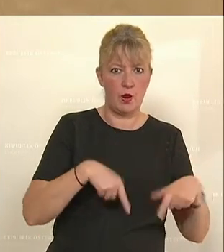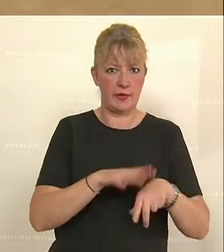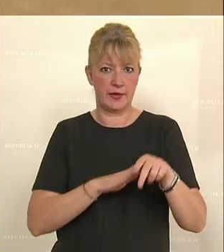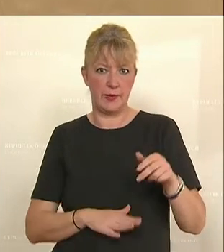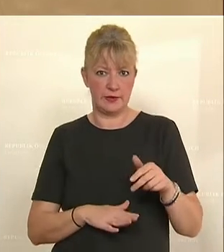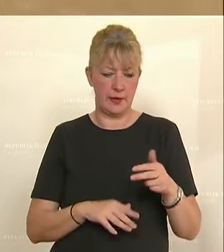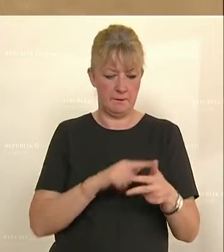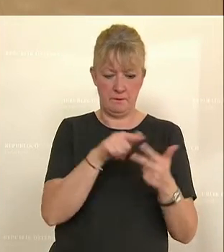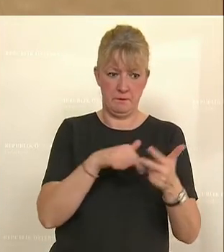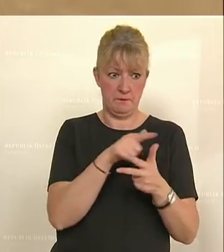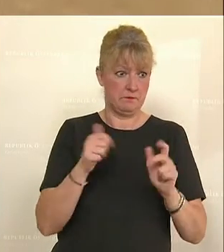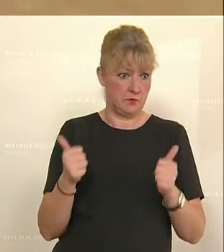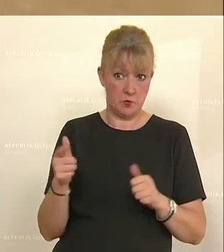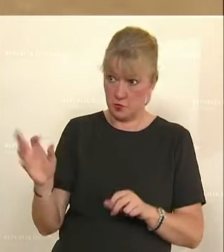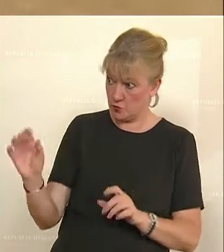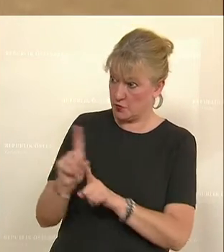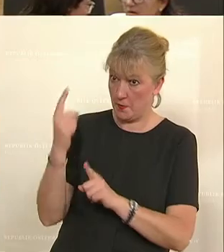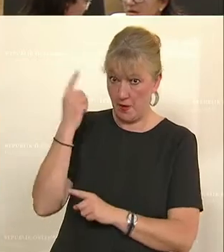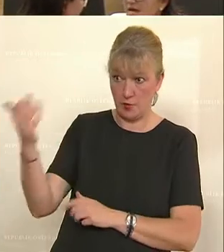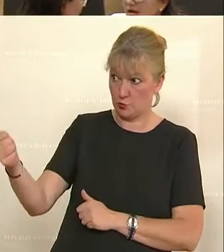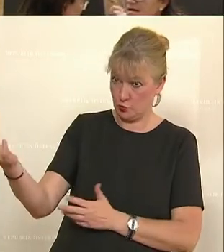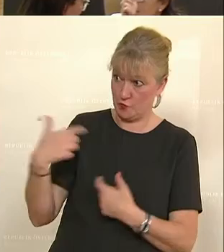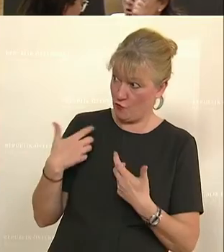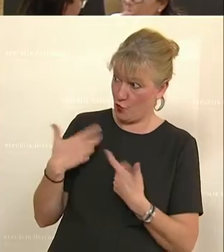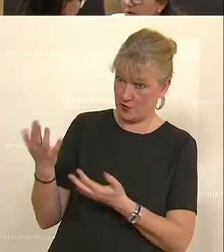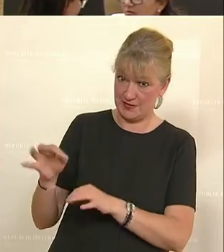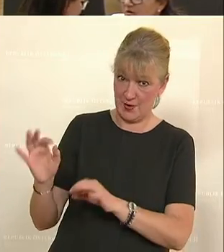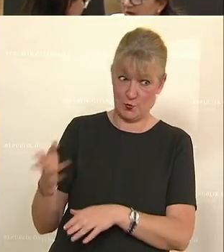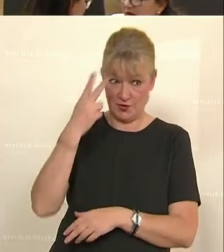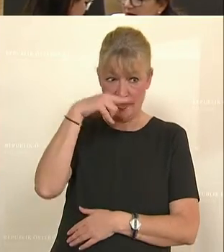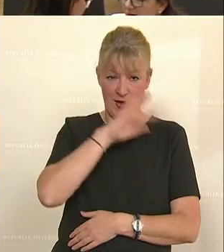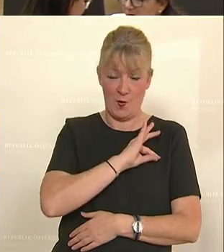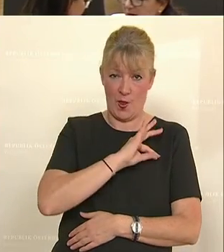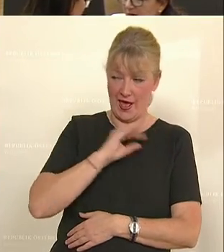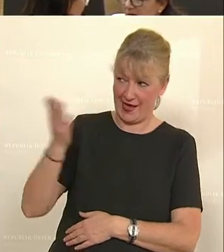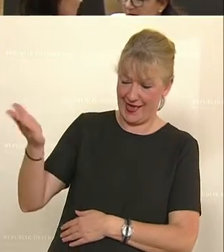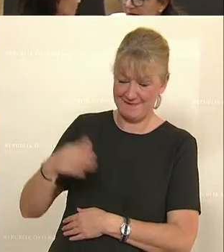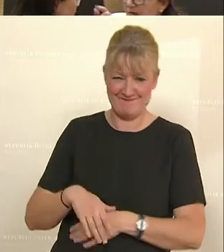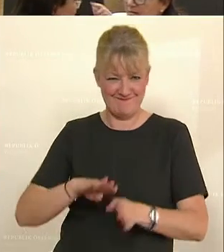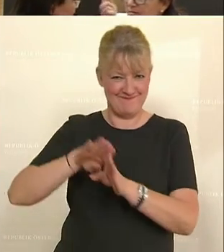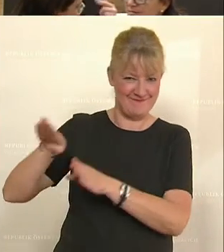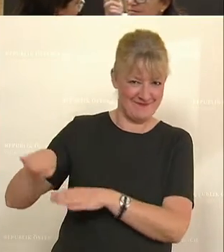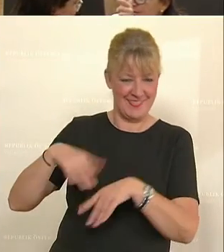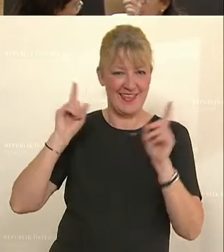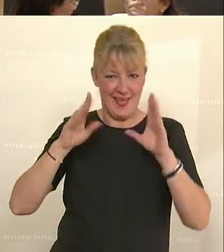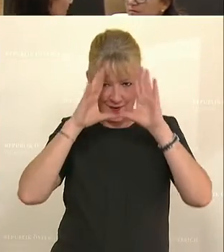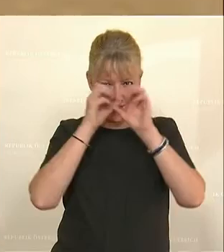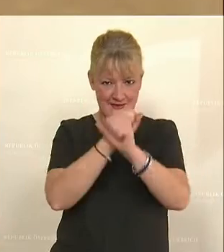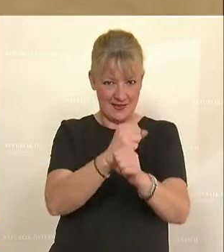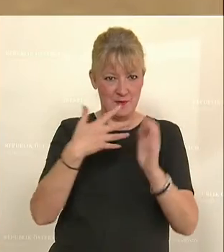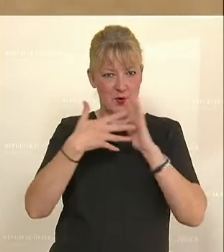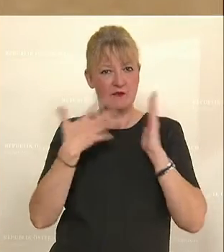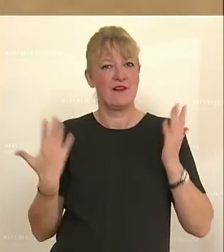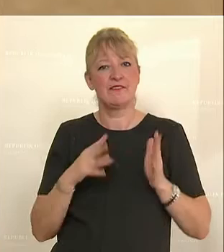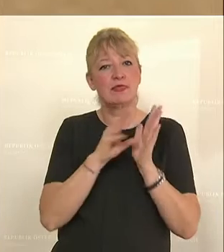Gemeinden. Das ist super, dass Sie das auch so sehen, Herr Kollege. Ja, das ist hervorragend. Im Fokus steht bei den Prüfungen auch der